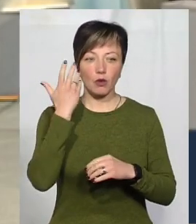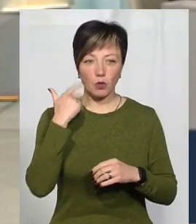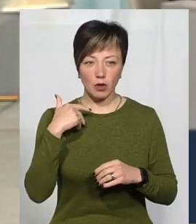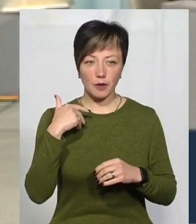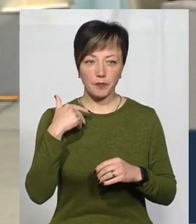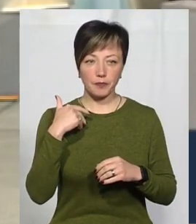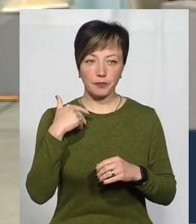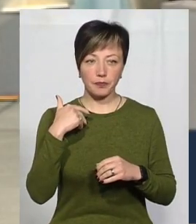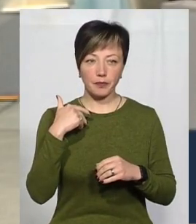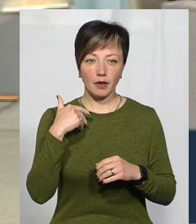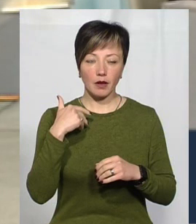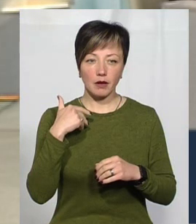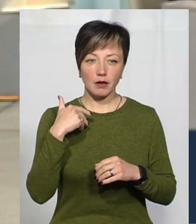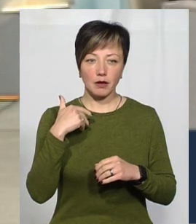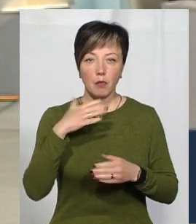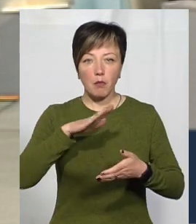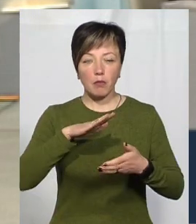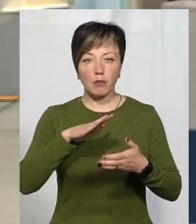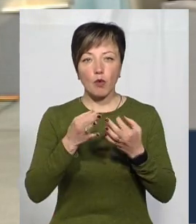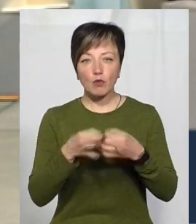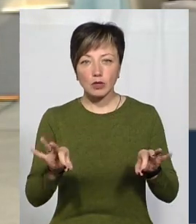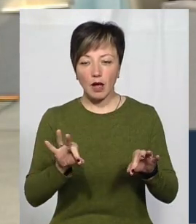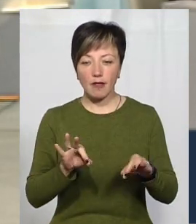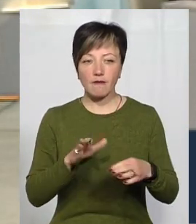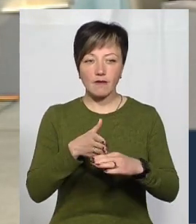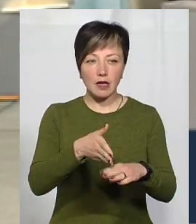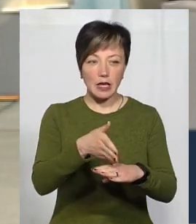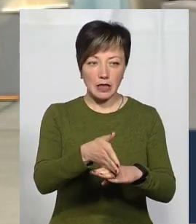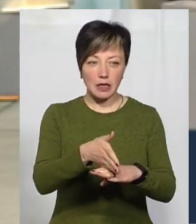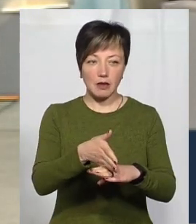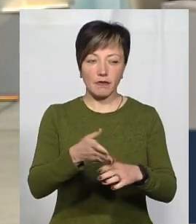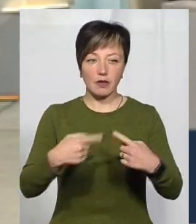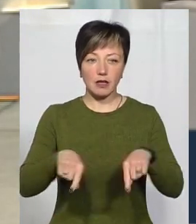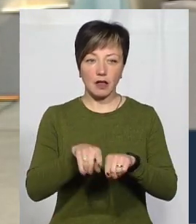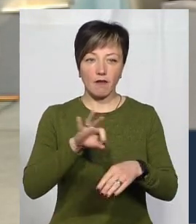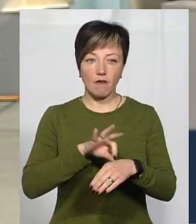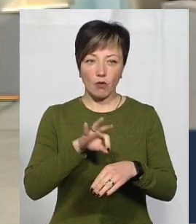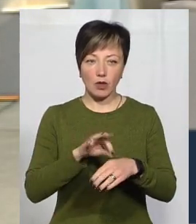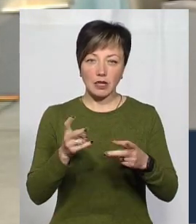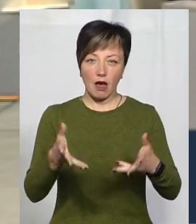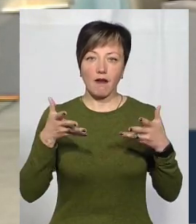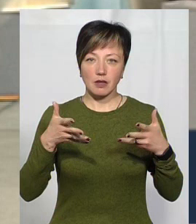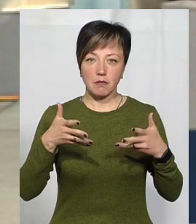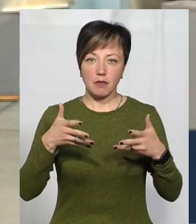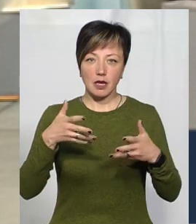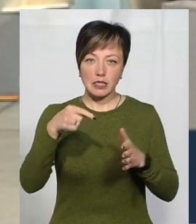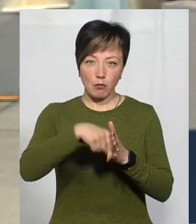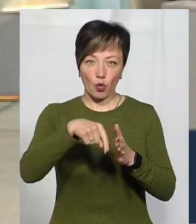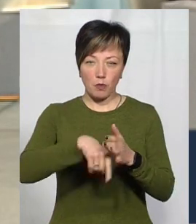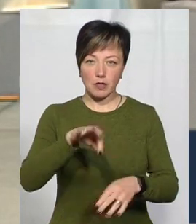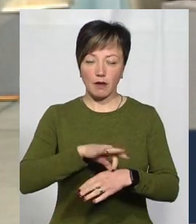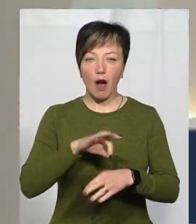пропускали вхід в відділення хворих з явними симптомами захворювання.